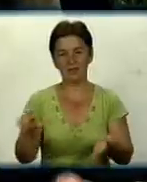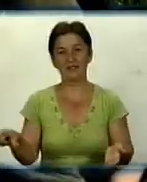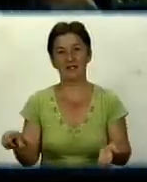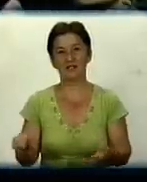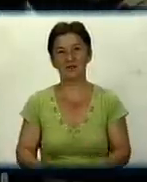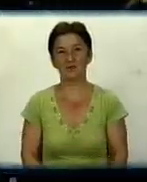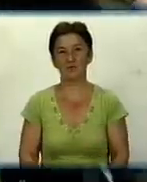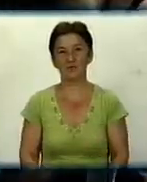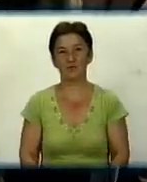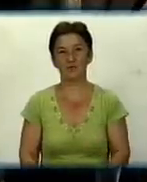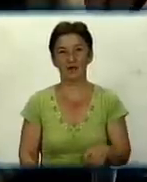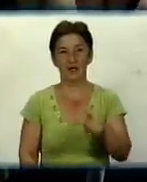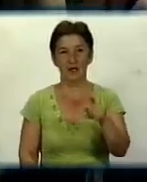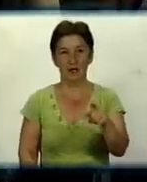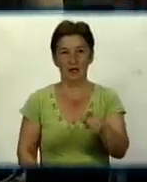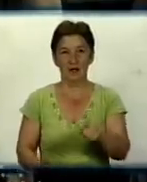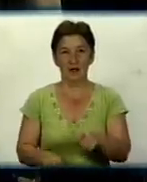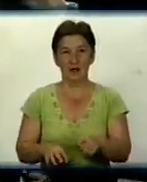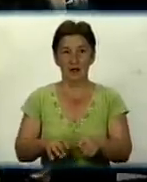Саперна лопата, щуп,